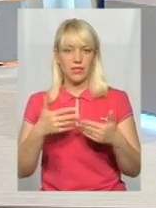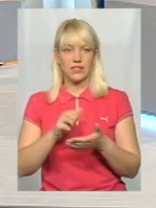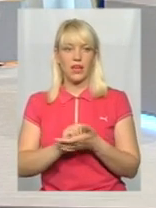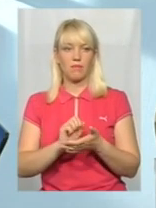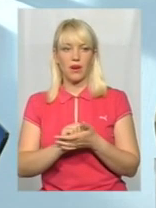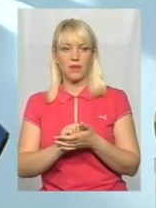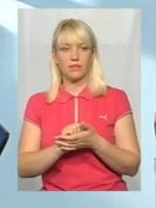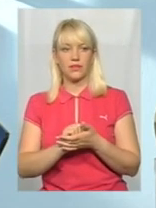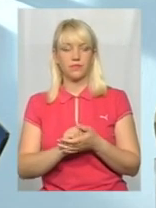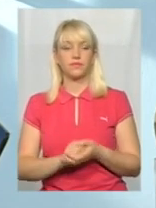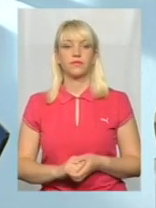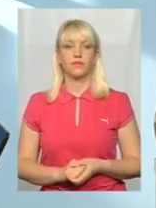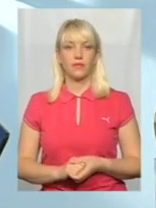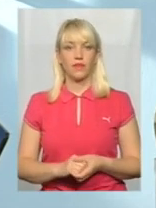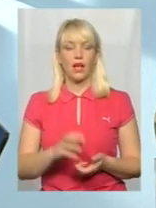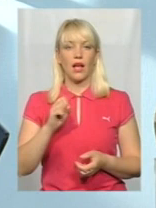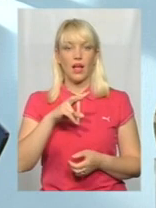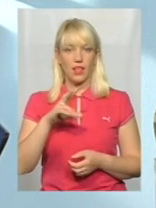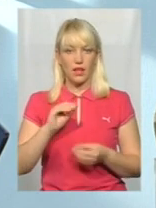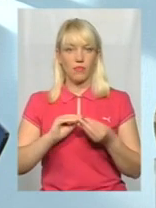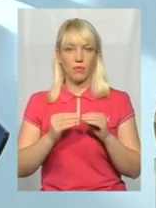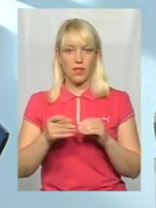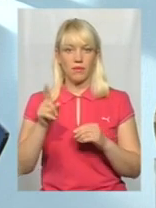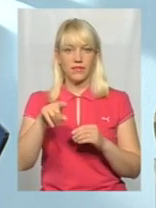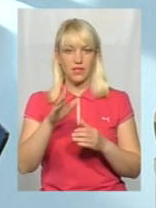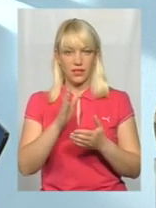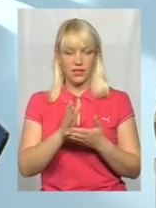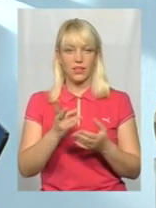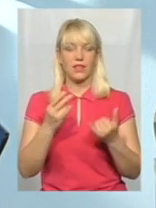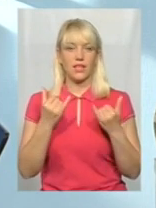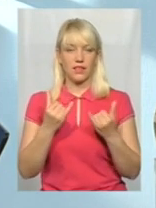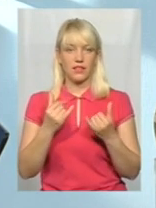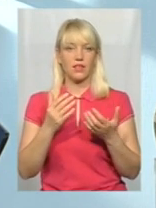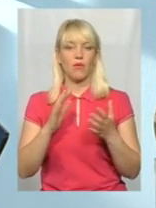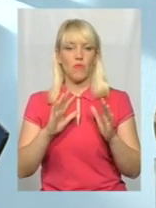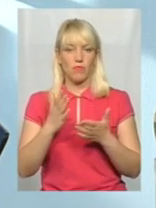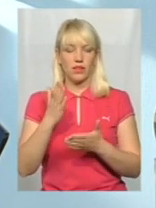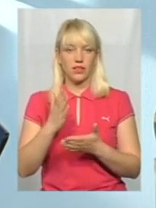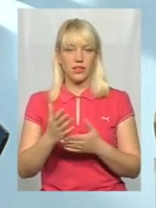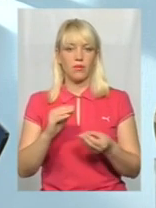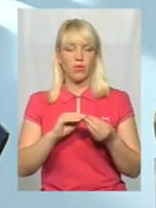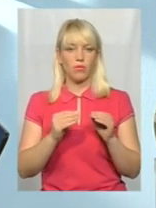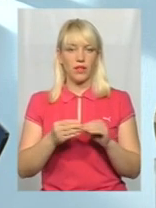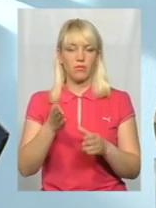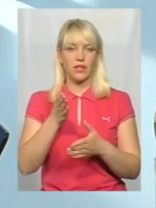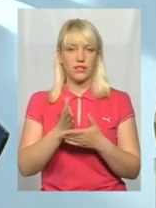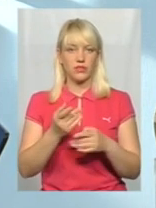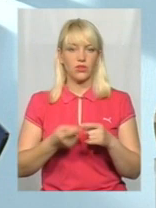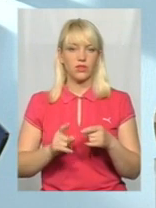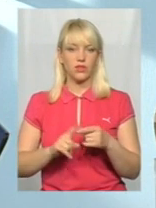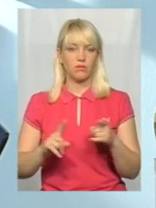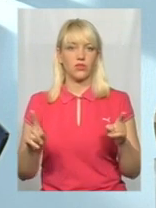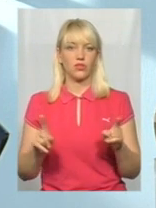набираємо. Але проблеми все ж таки є, стало менше людей? даний момент, так, проблеми існує, існує проблема тим, що